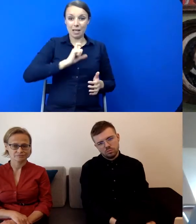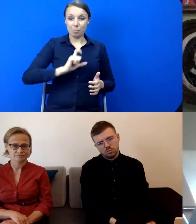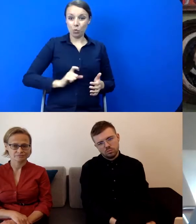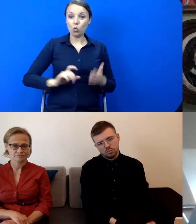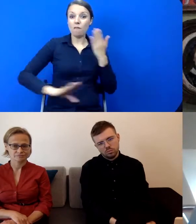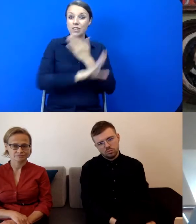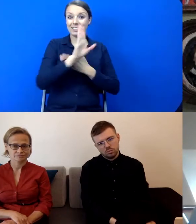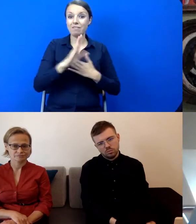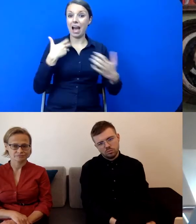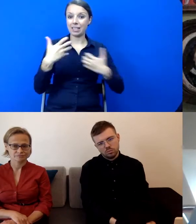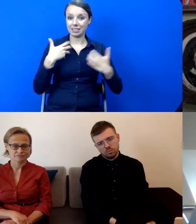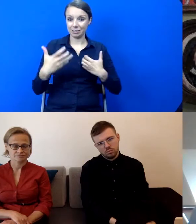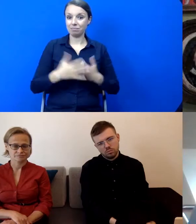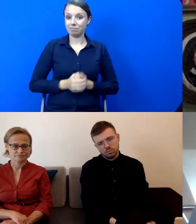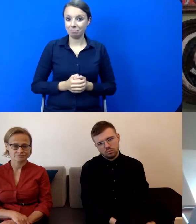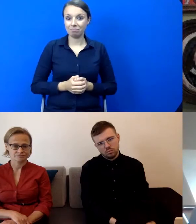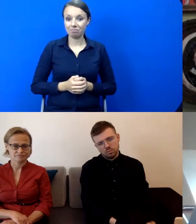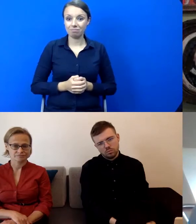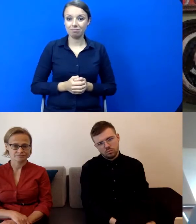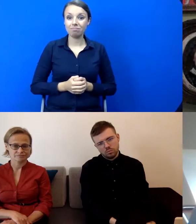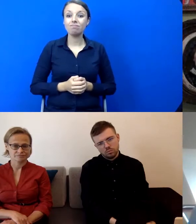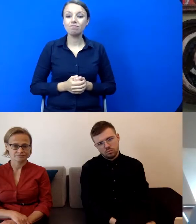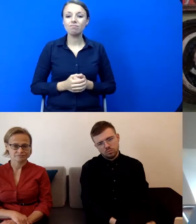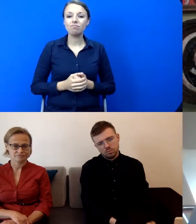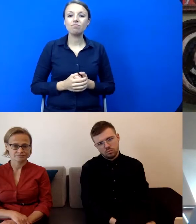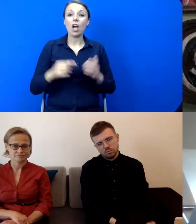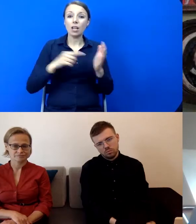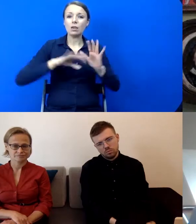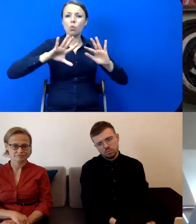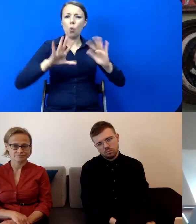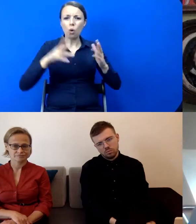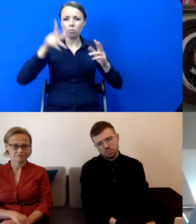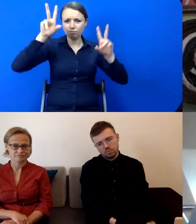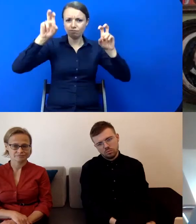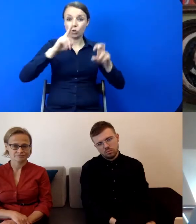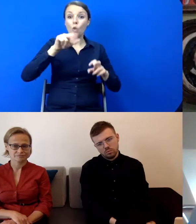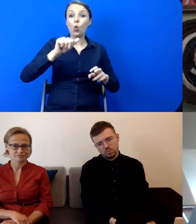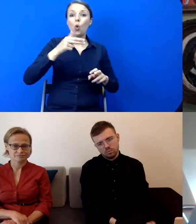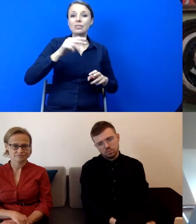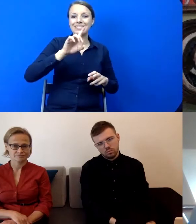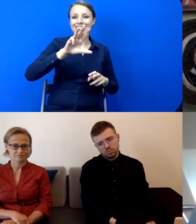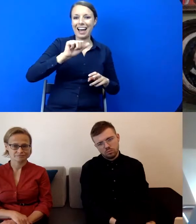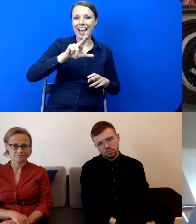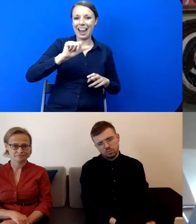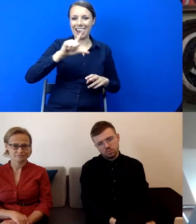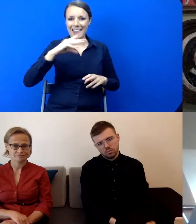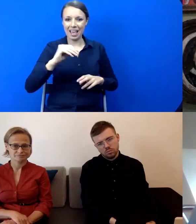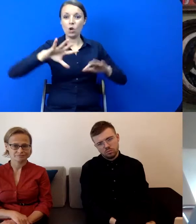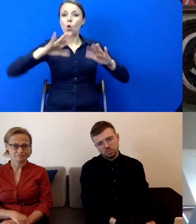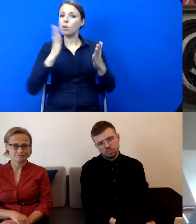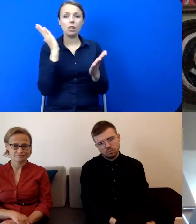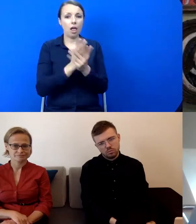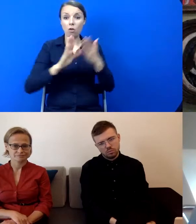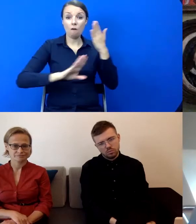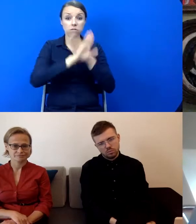Początkowo to miało być, działać na zasadzie tak zwanego Kunsthalle, czyli miejsca, w którym są tylko wystawy